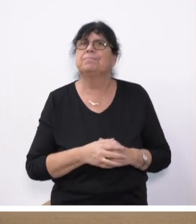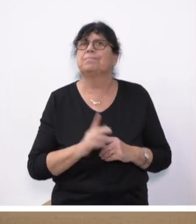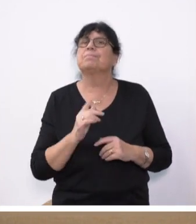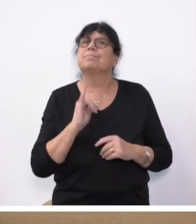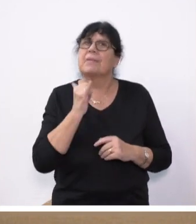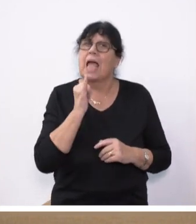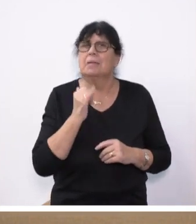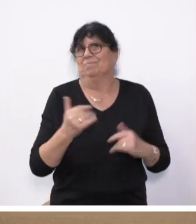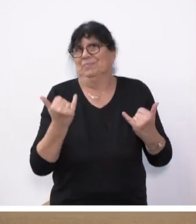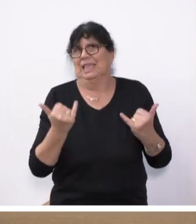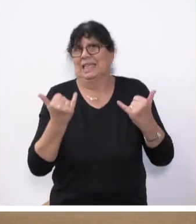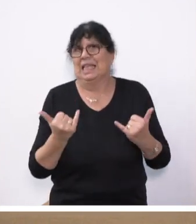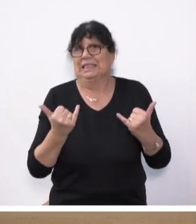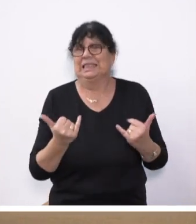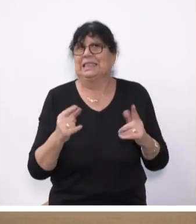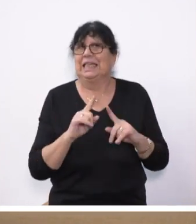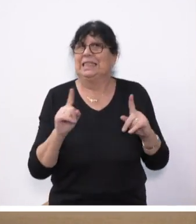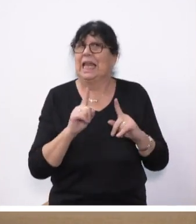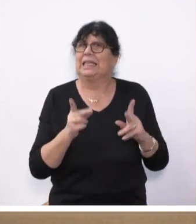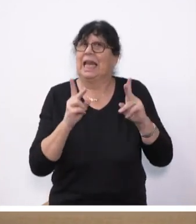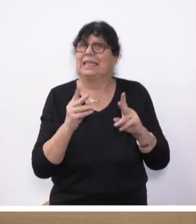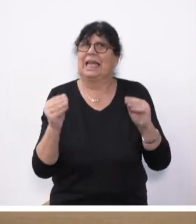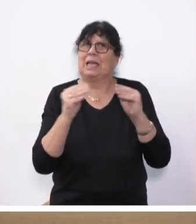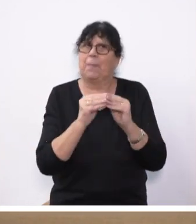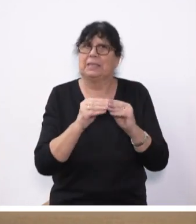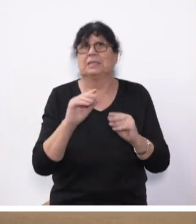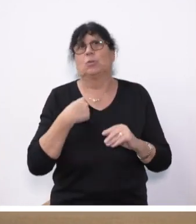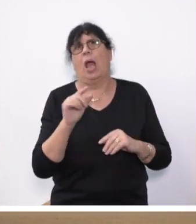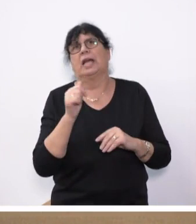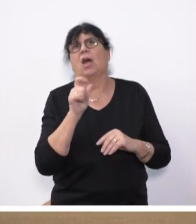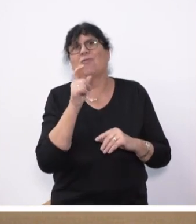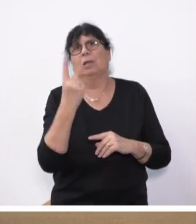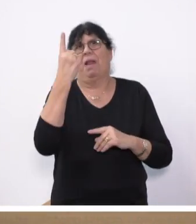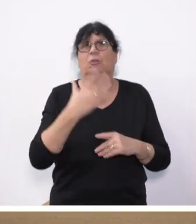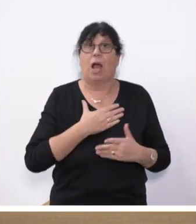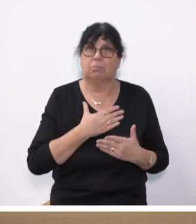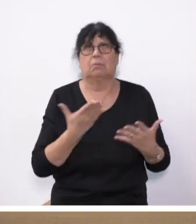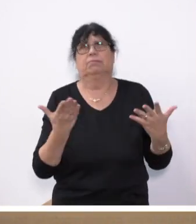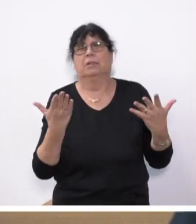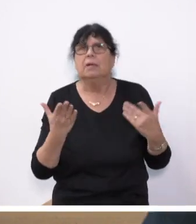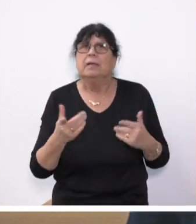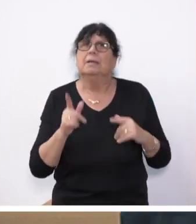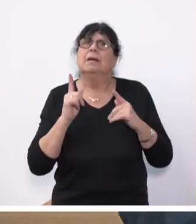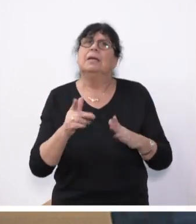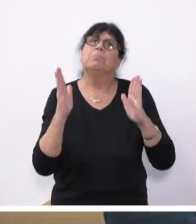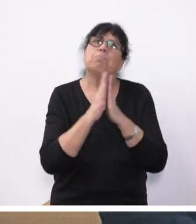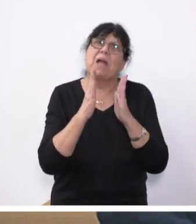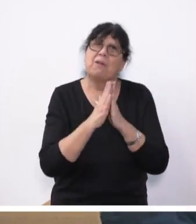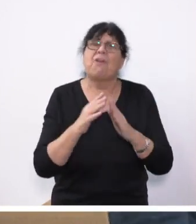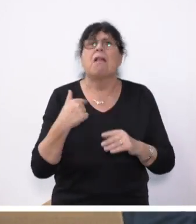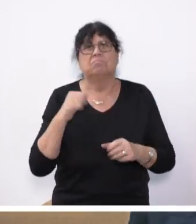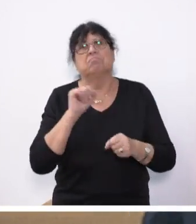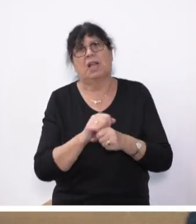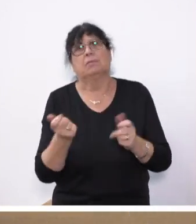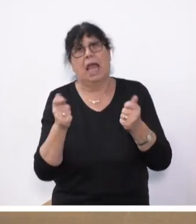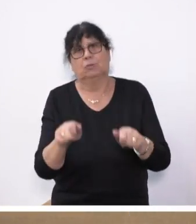nicht in die Dramaturgie hineingepasst, dass ich da noch eine Wortmeldung habe. Dem Beifall kann ich mich anschließen,